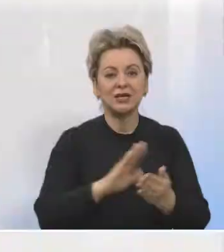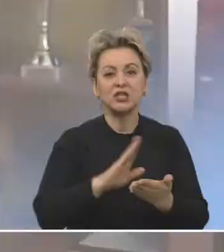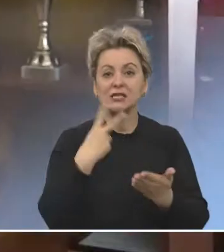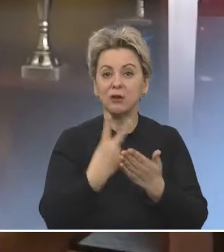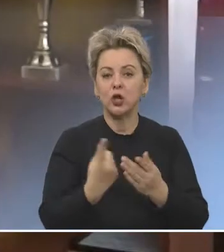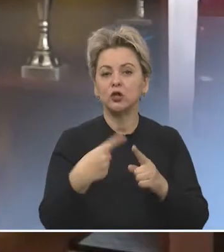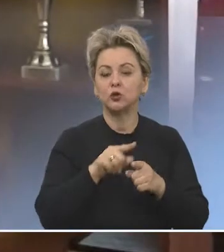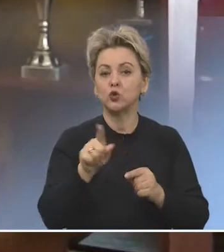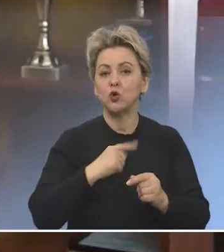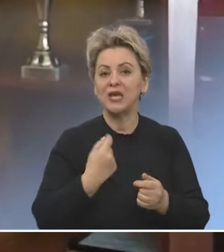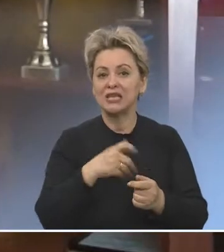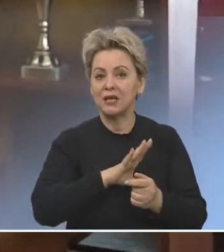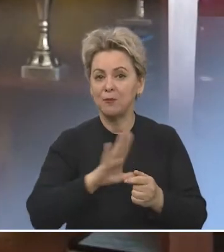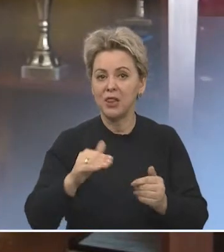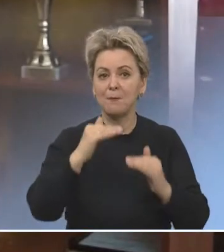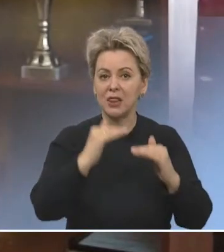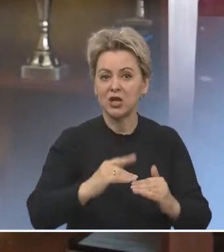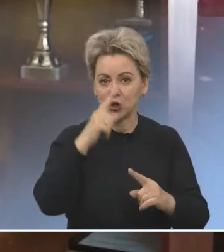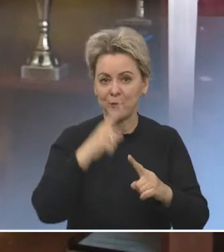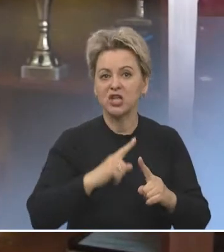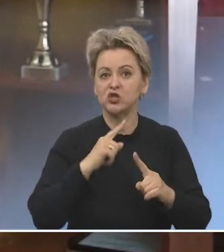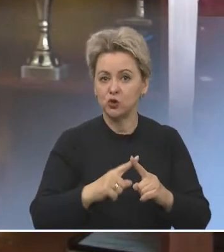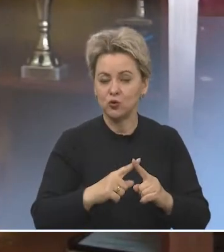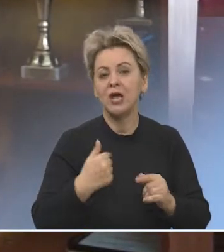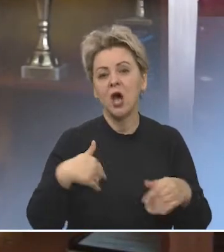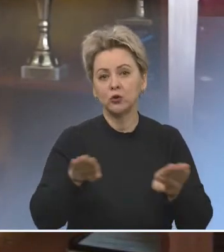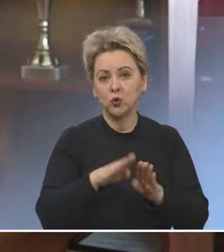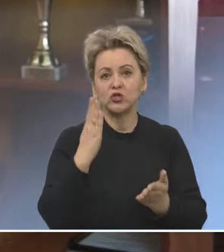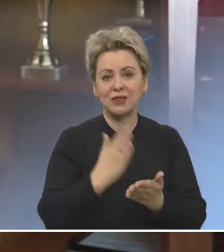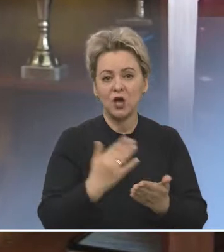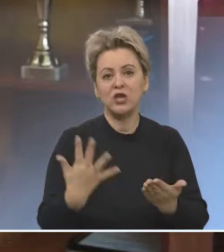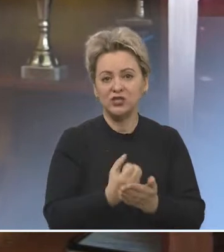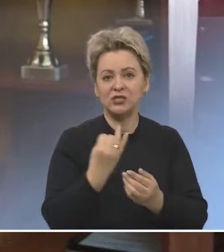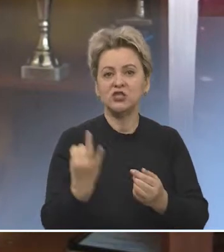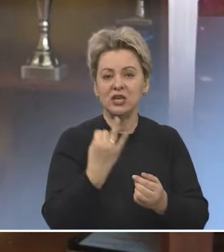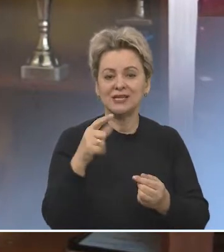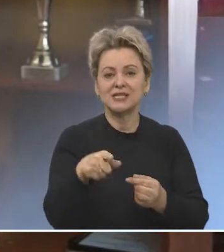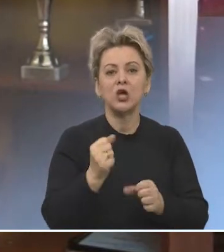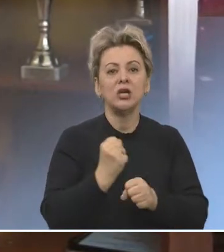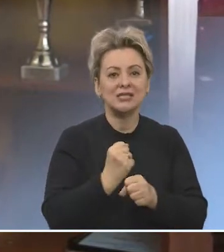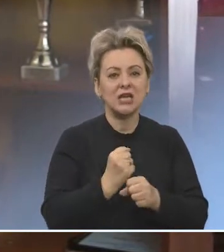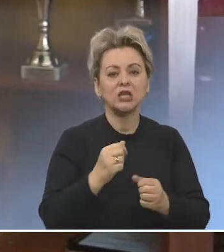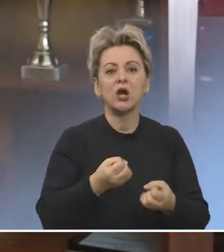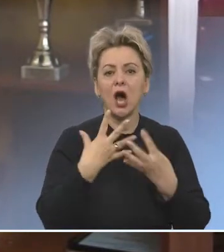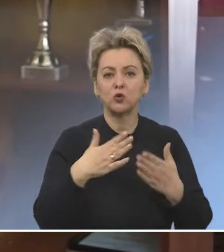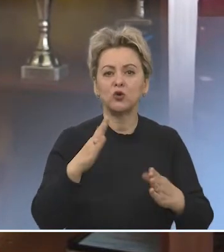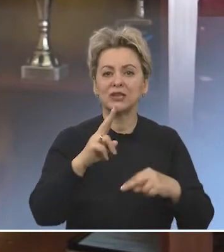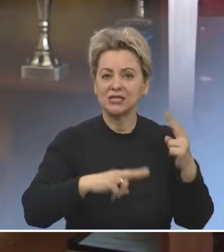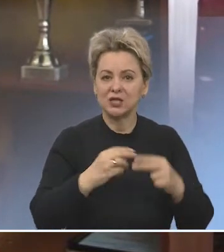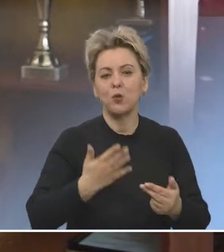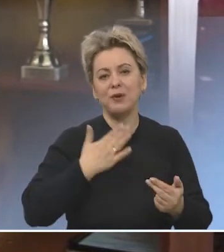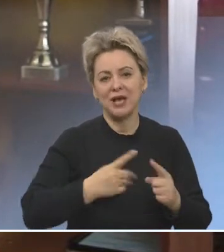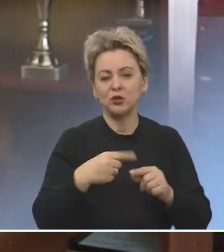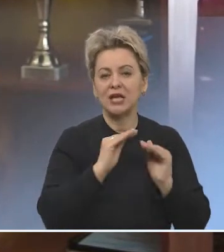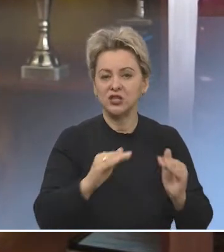их. Несмотря на то, что у меня никогда не было младших братьев или сестер, я тоже нахожусь это очень интересным, и создавать хорошую